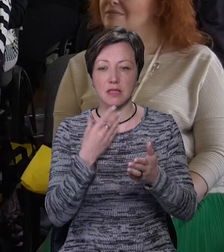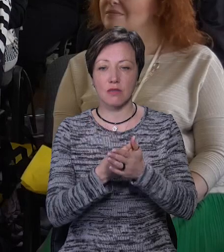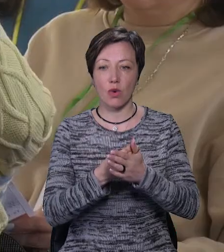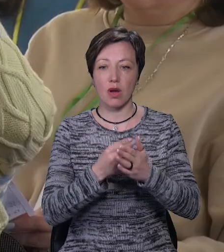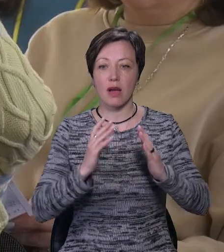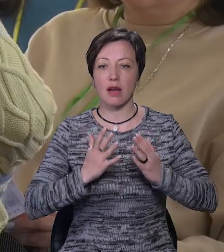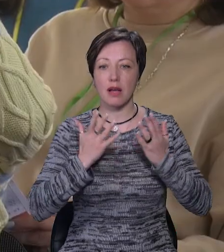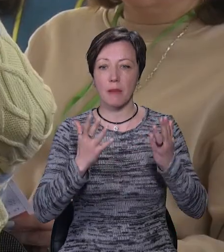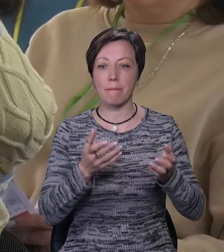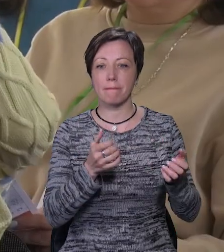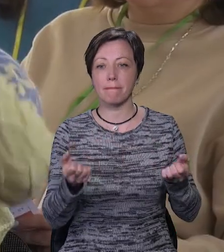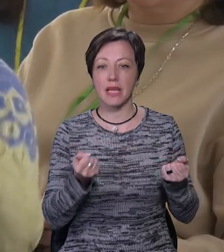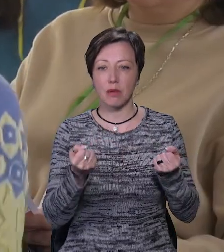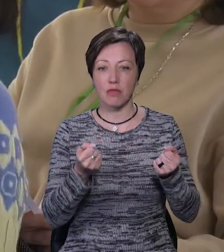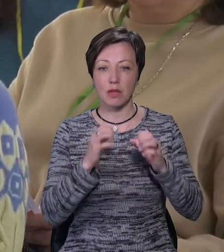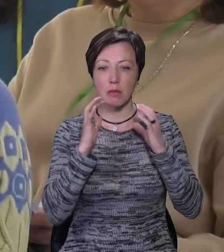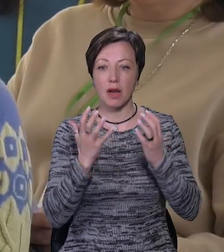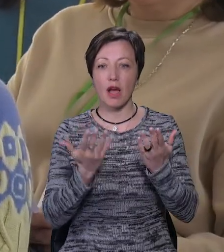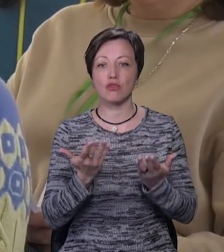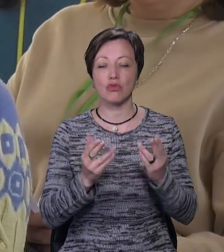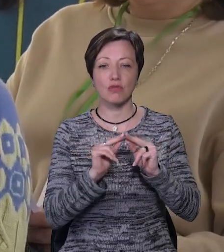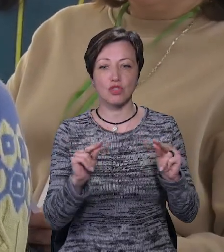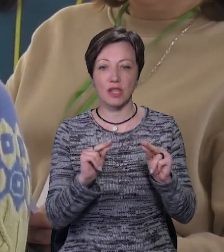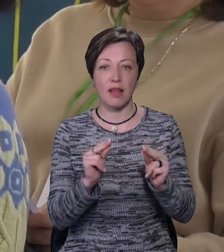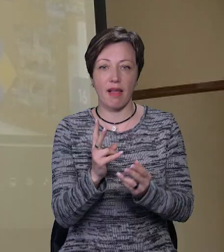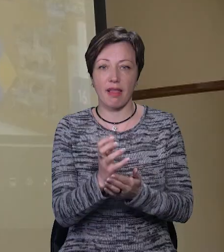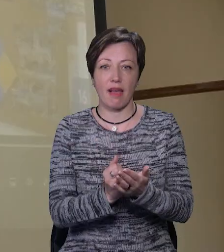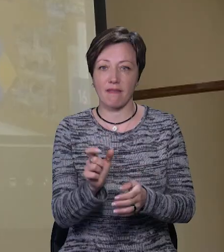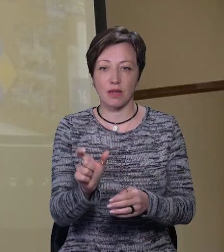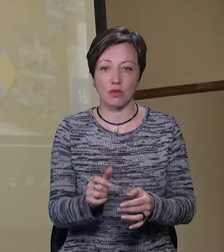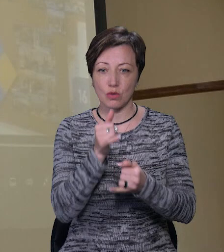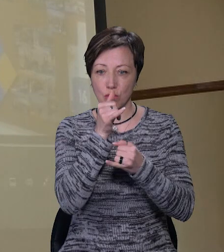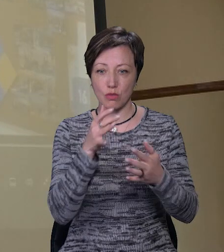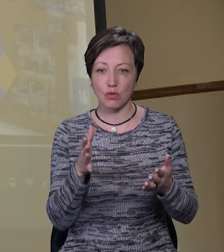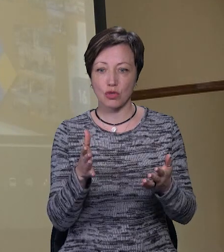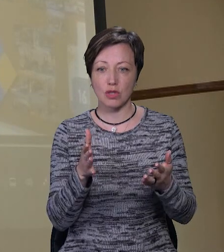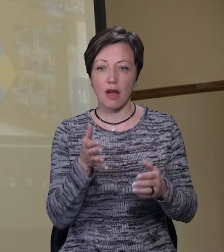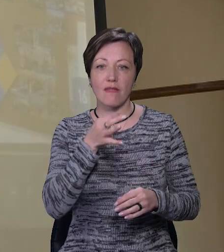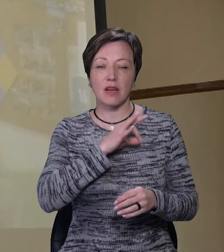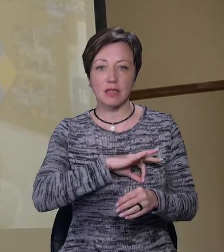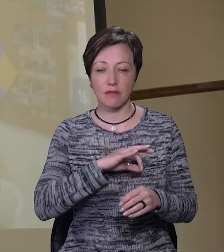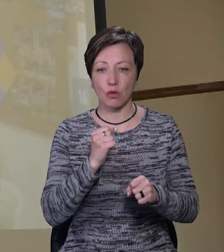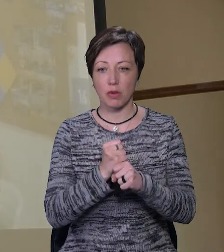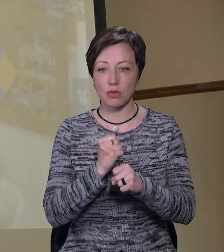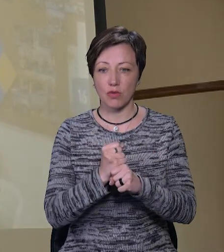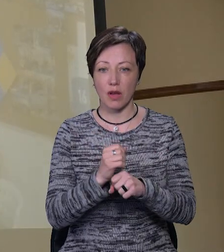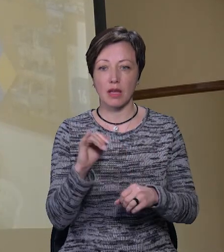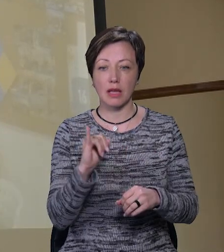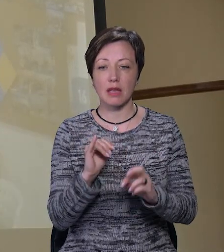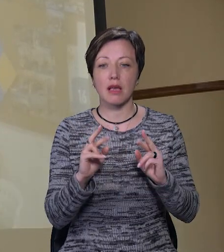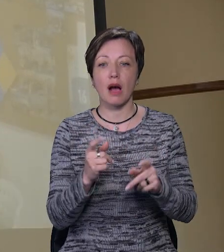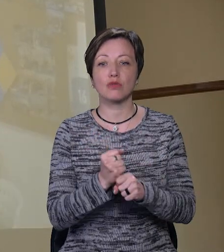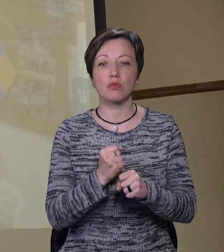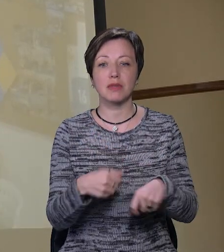підтримувати і берегти. Якщо вчитель не в ресурсі, він не може ефективно працювати. І як